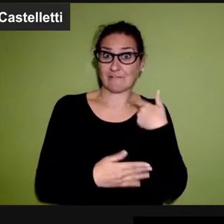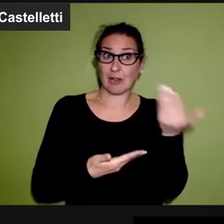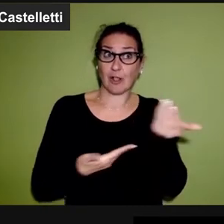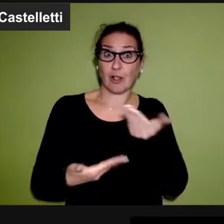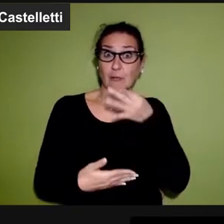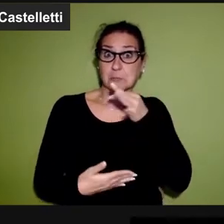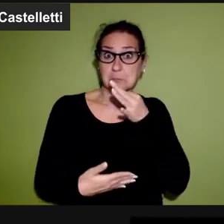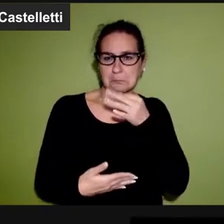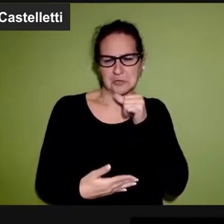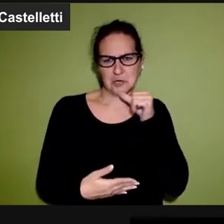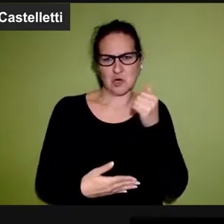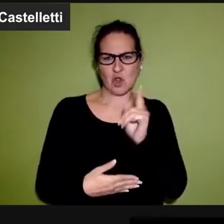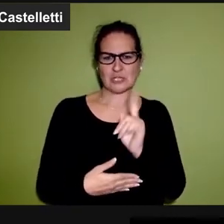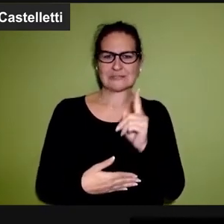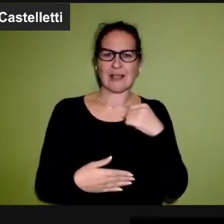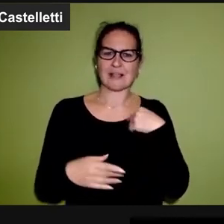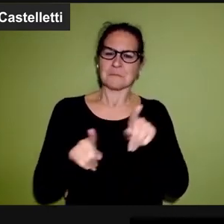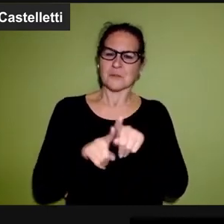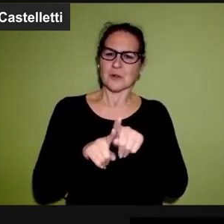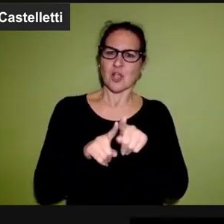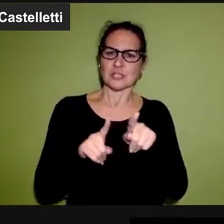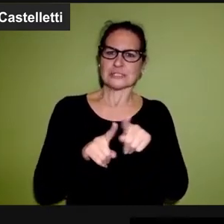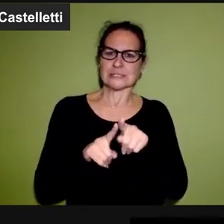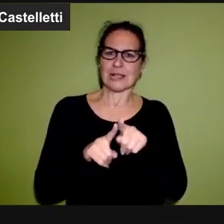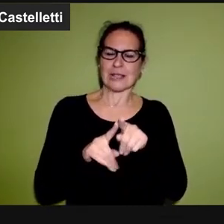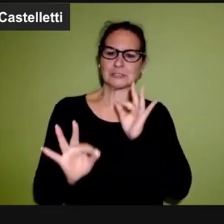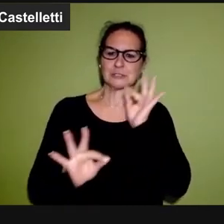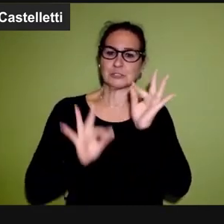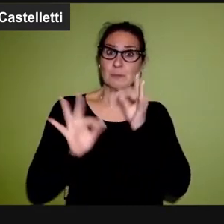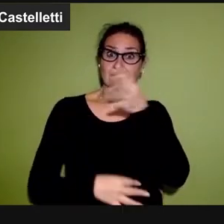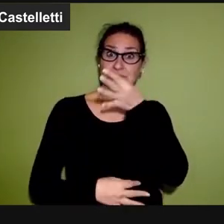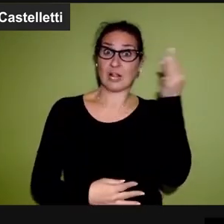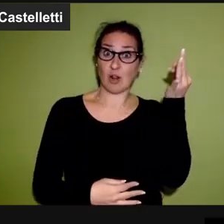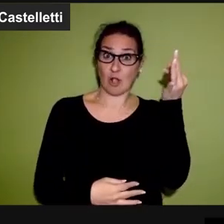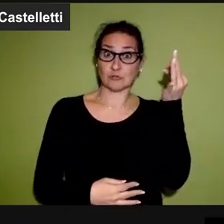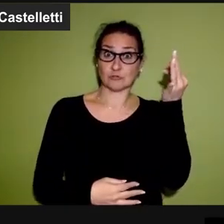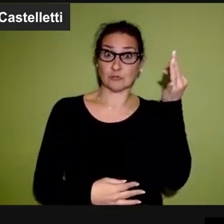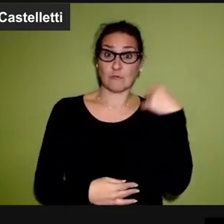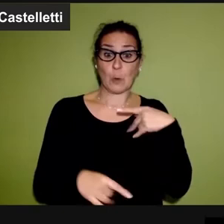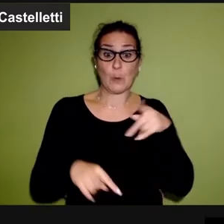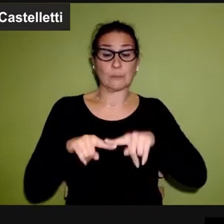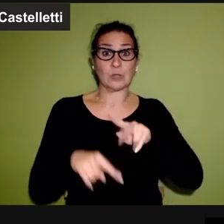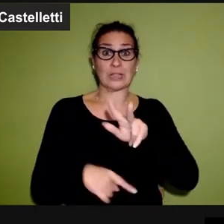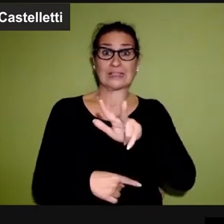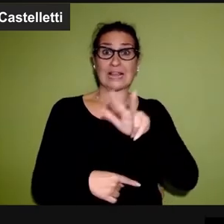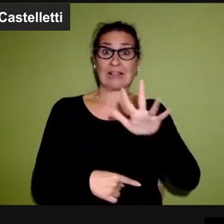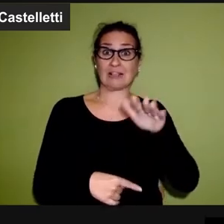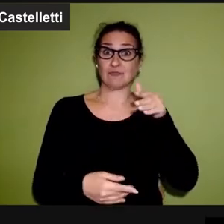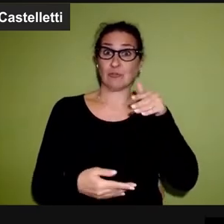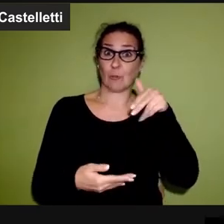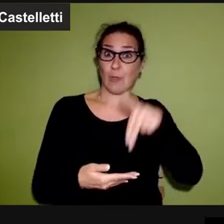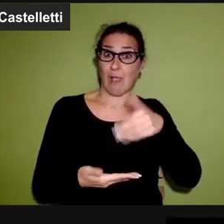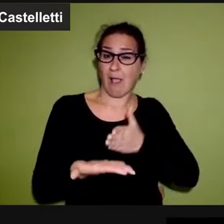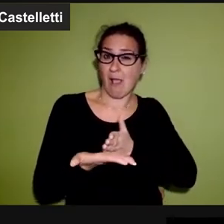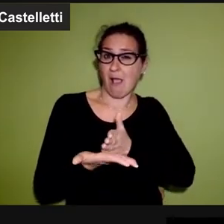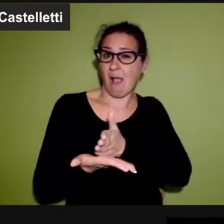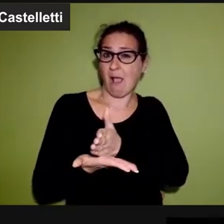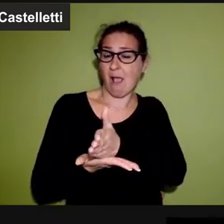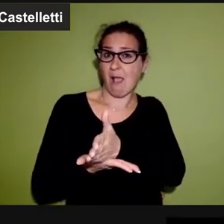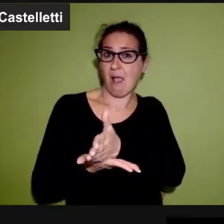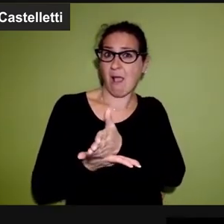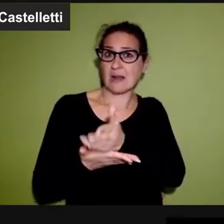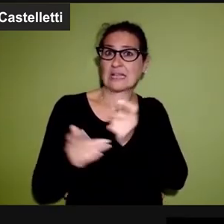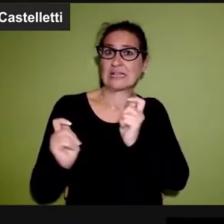non ha bisogno di presentazioni ma lo introduciamo in ogni caso, filosofo e soprattutto da 35 anni